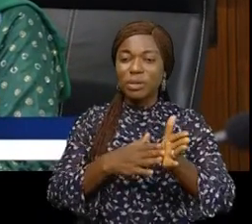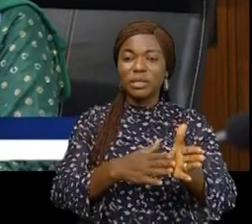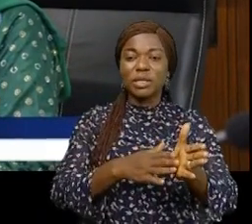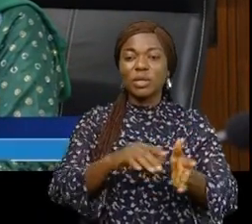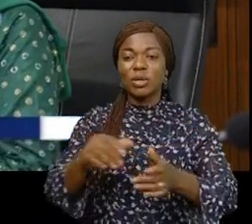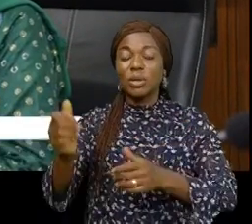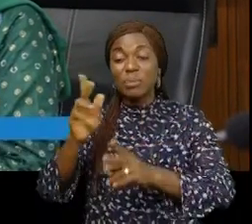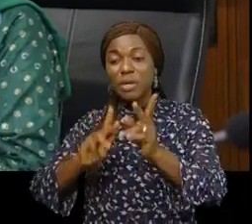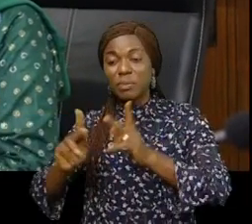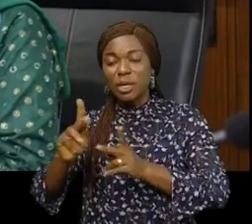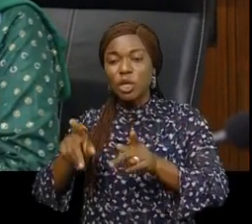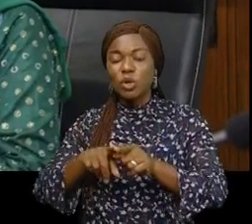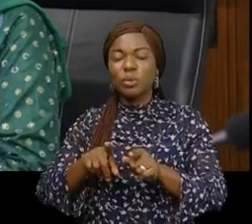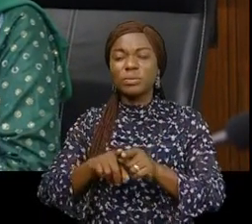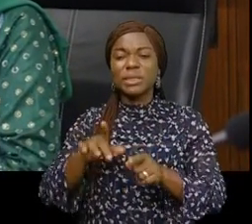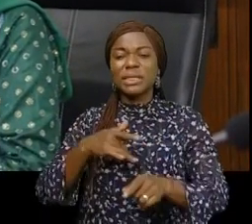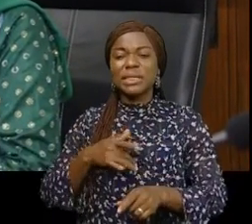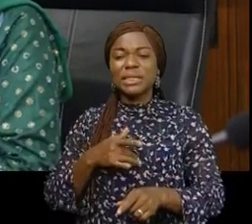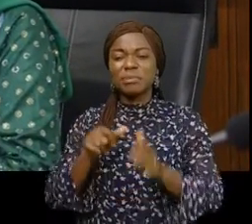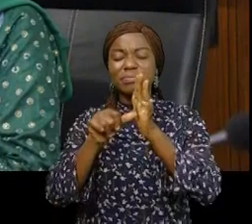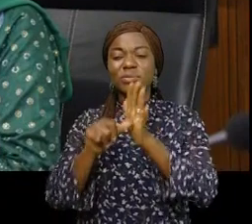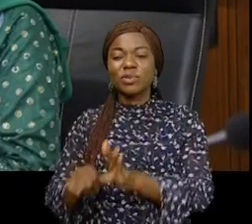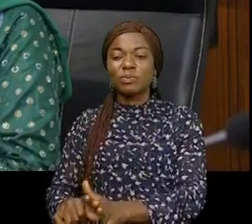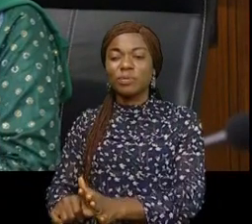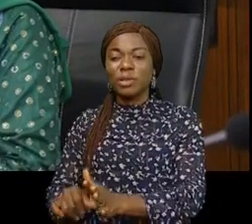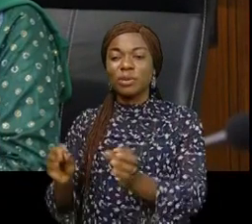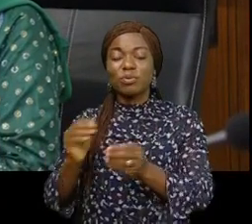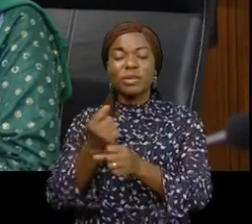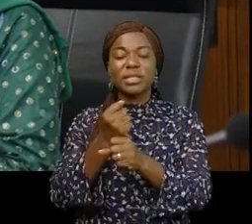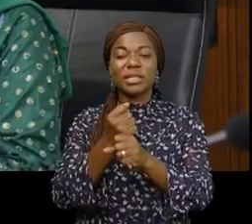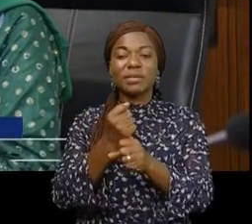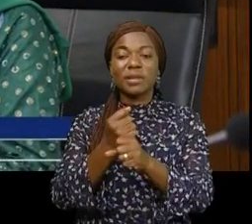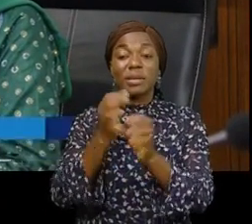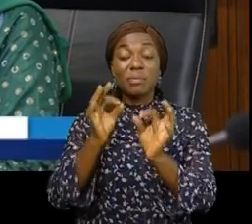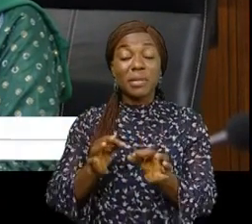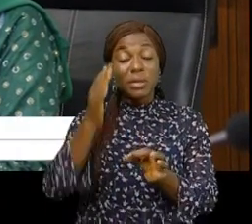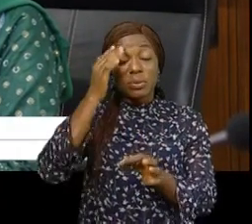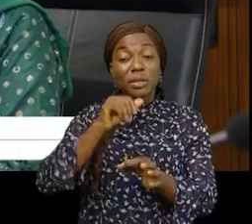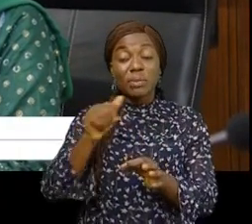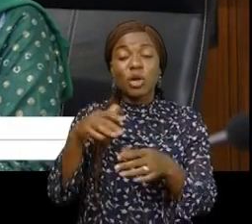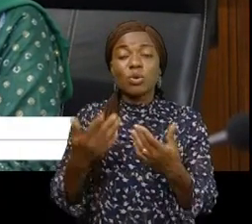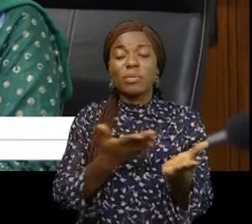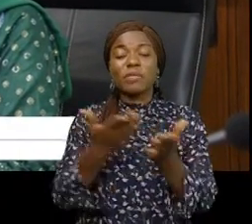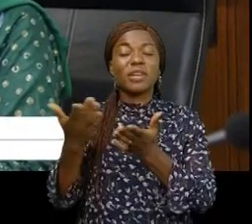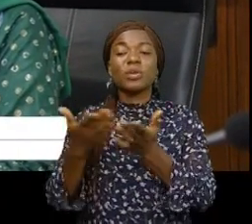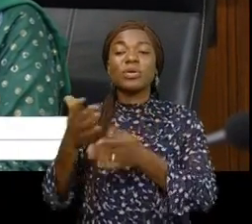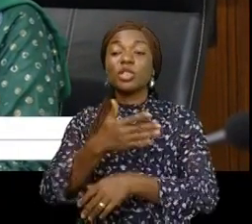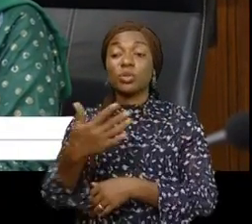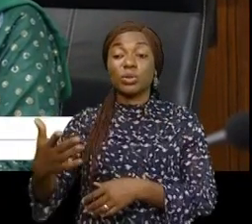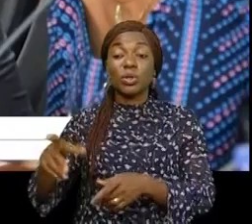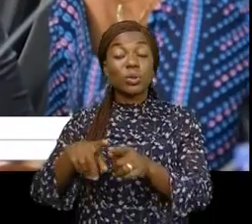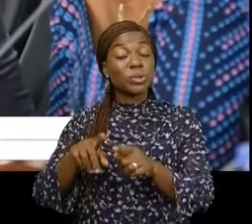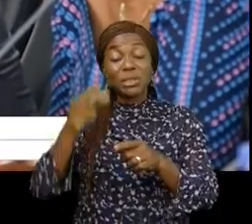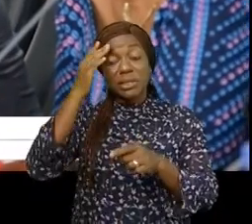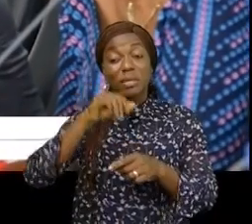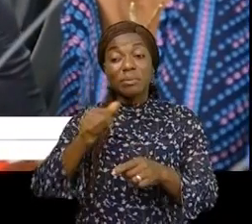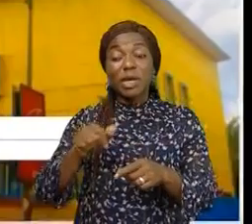peuples qui se sentent comme je dis meurtres parce qu'elle travaille et ne sait pas évacuer ses produits et ne sait pas où épargner.